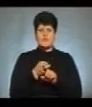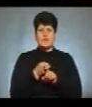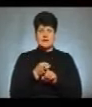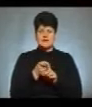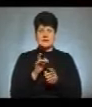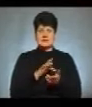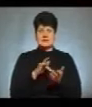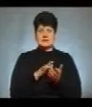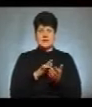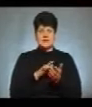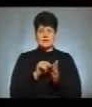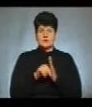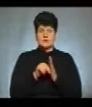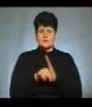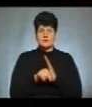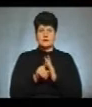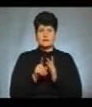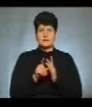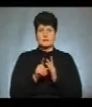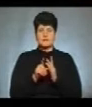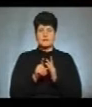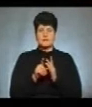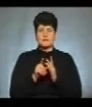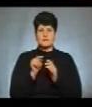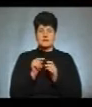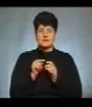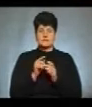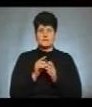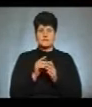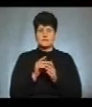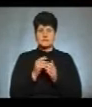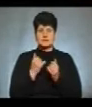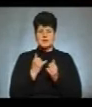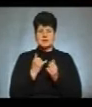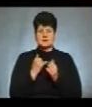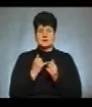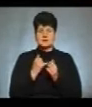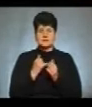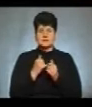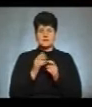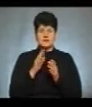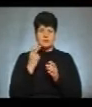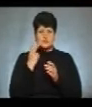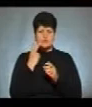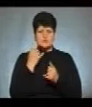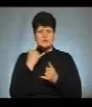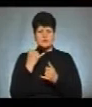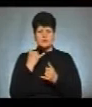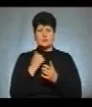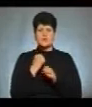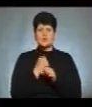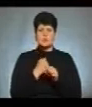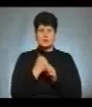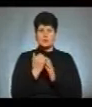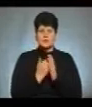центральним компонентом «Іхеос», «Некоректно симптомізуються дані, але ми на постійному зв'язку з розробниками програми, і вони